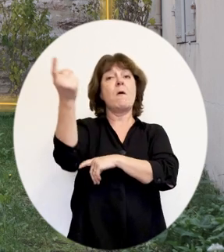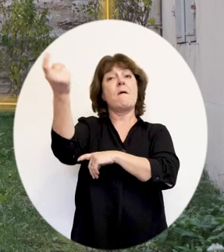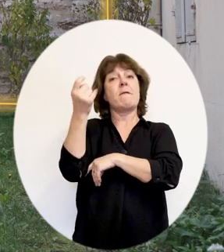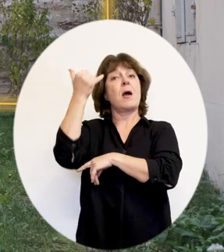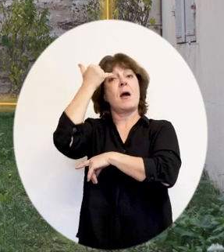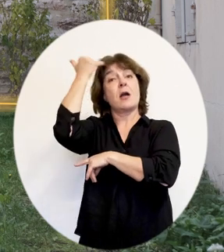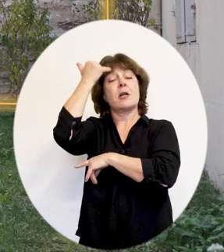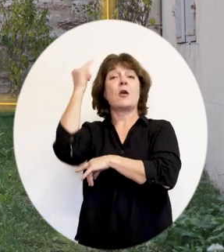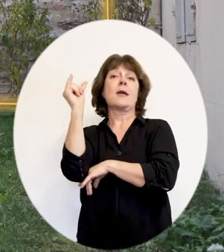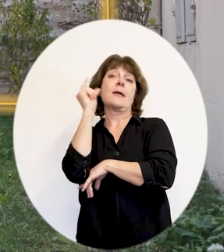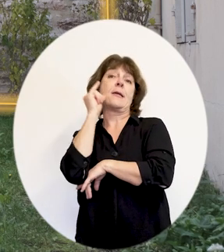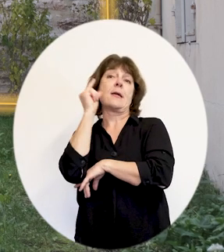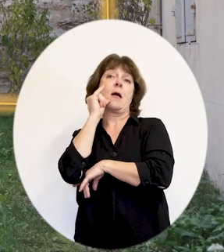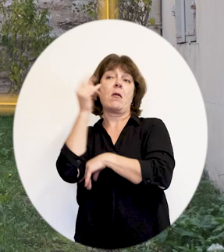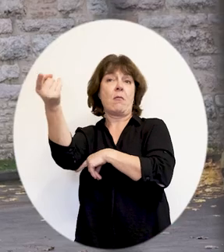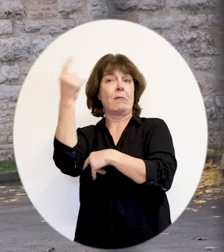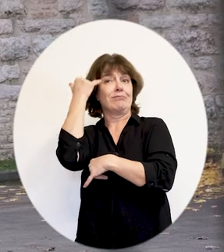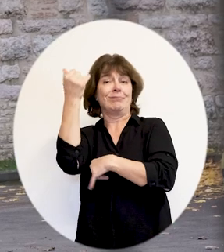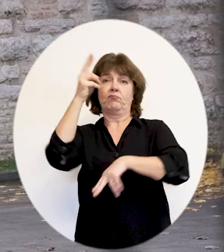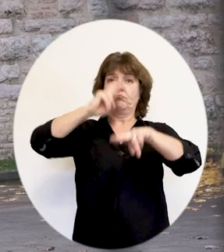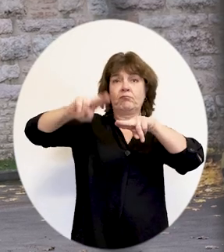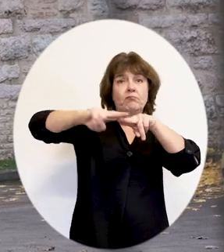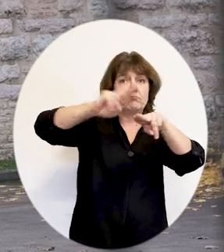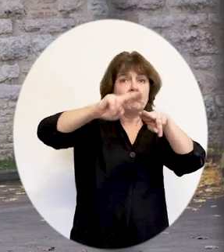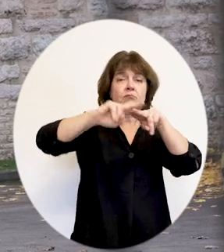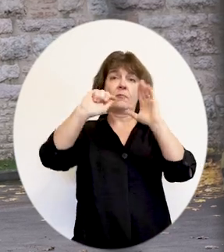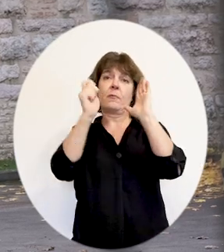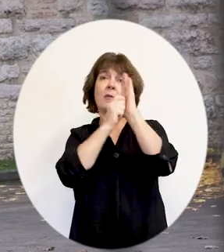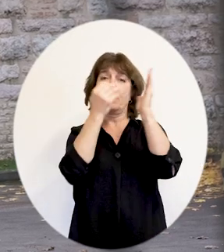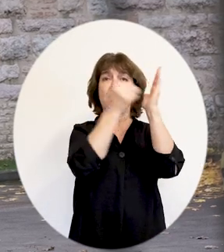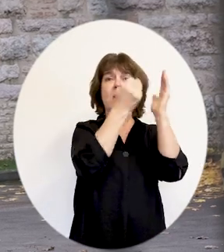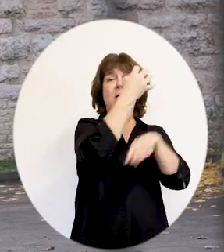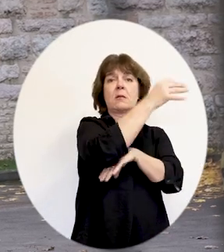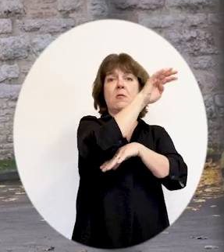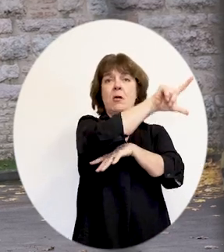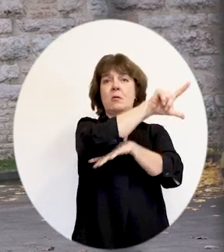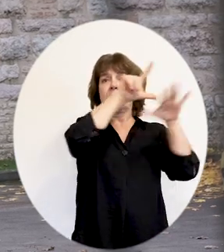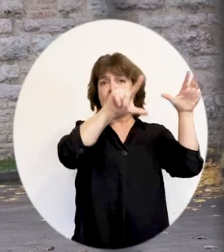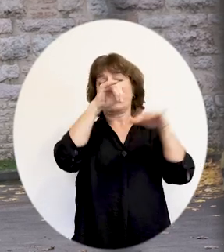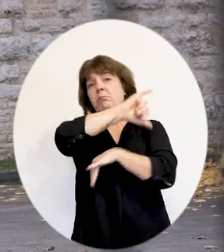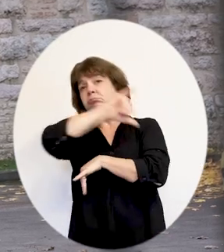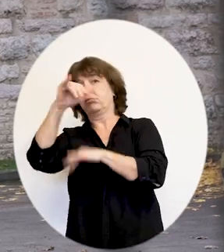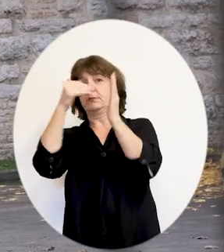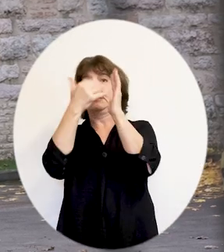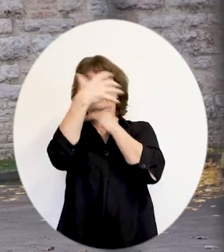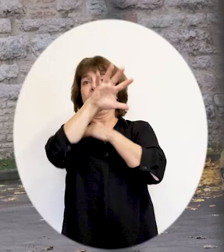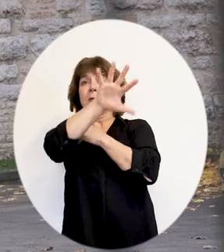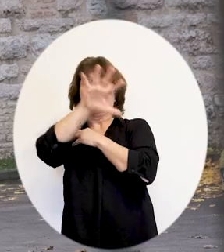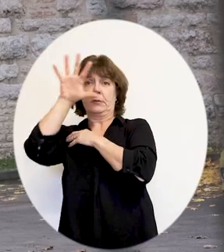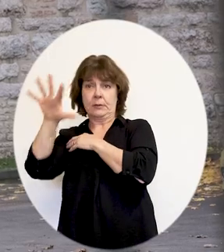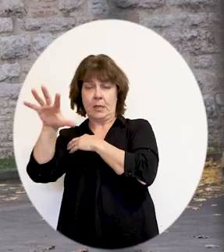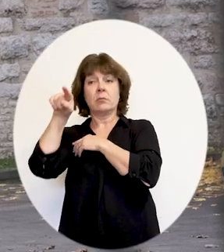par un ingénieur italien, Girolamo Berarmato, de 1547 à 1555. Il a fait